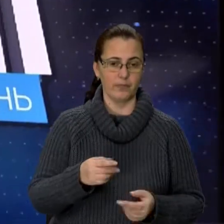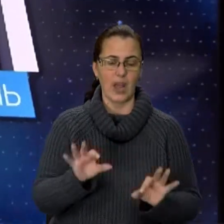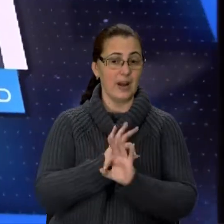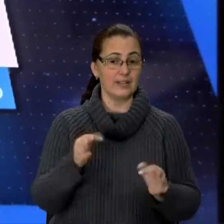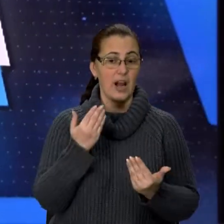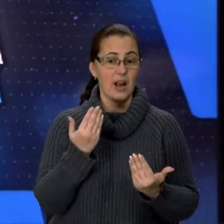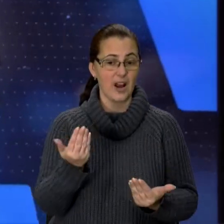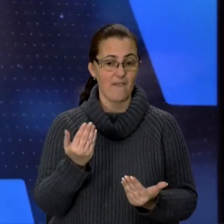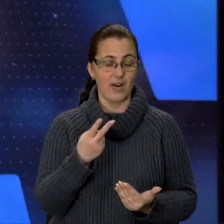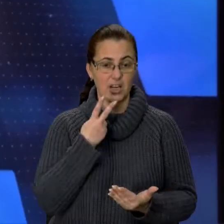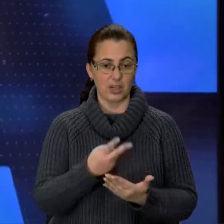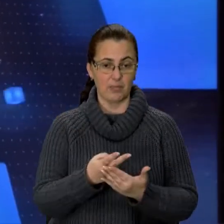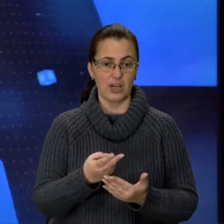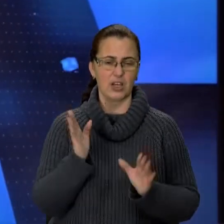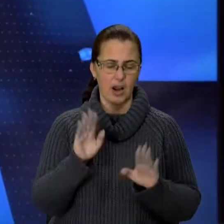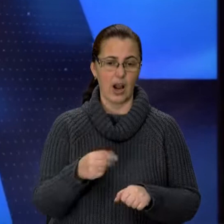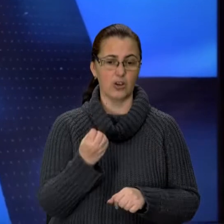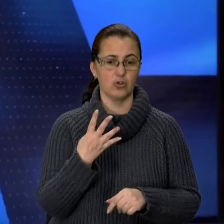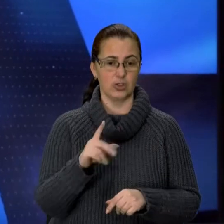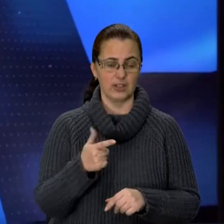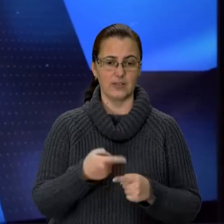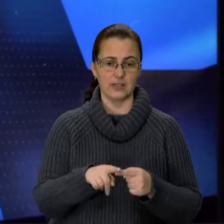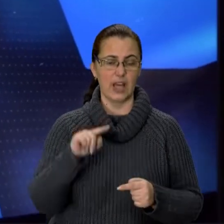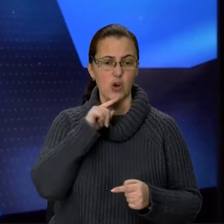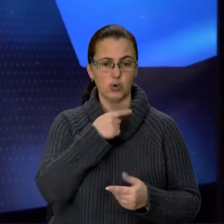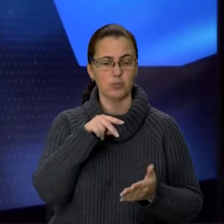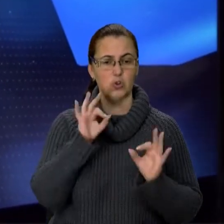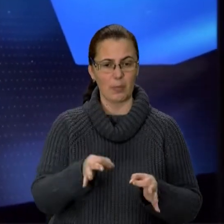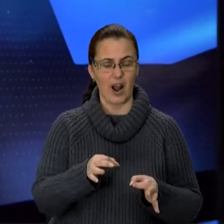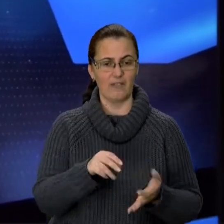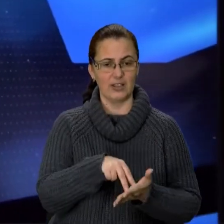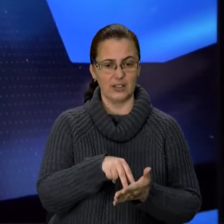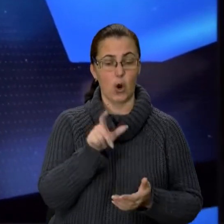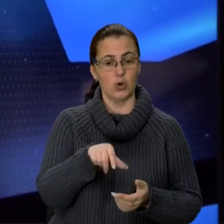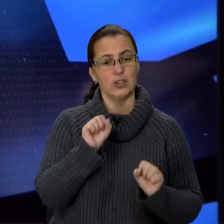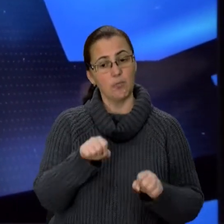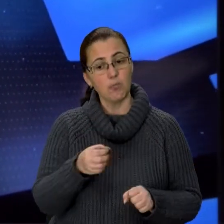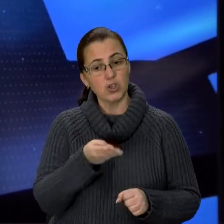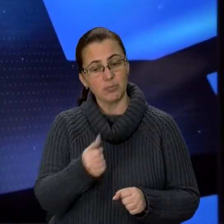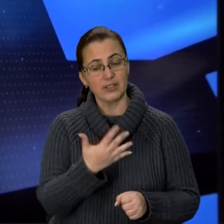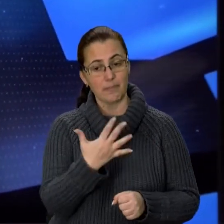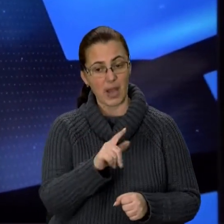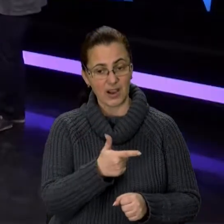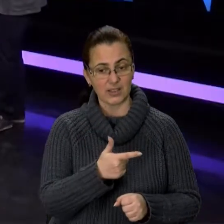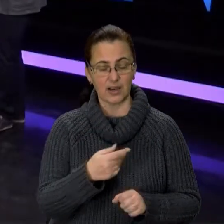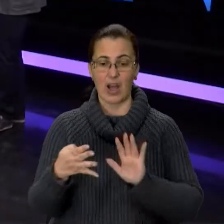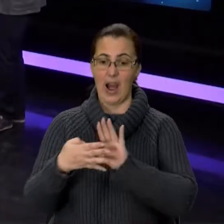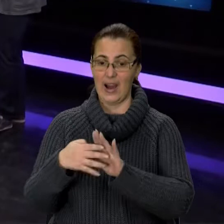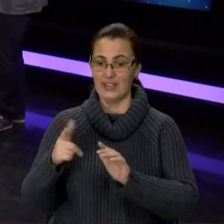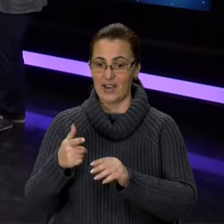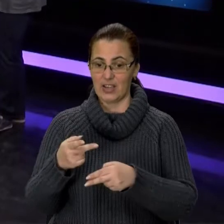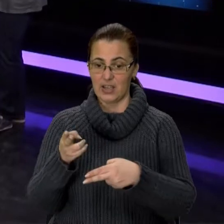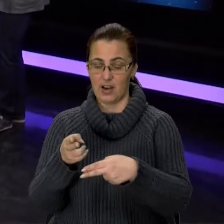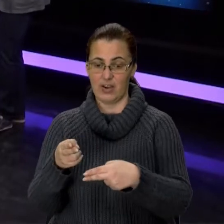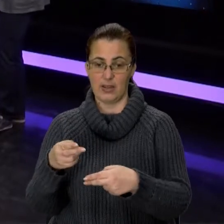ваше бачення – ну, хай навіть тих 14 гривень – це економічно обґрунтований тариф, людина може платити і 5 гривень, а 9 гривень доплачує